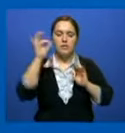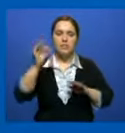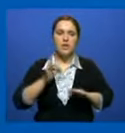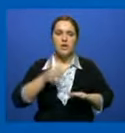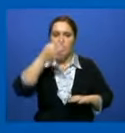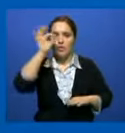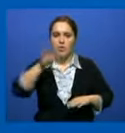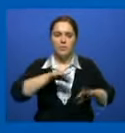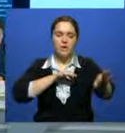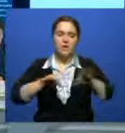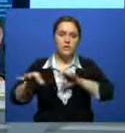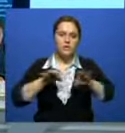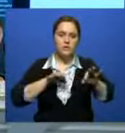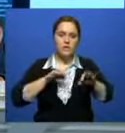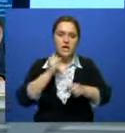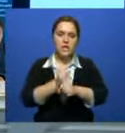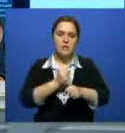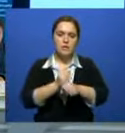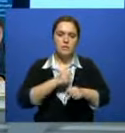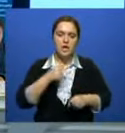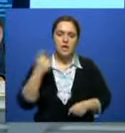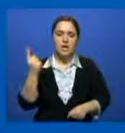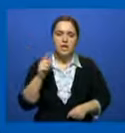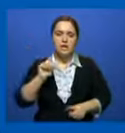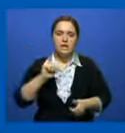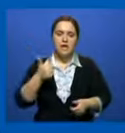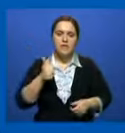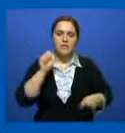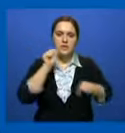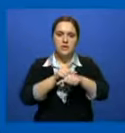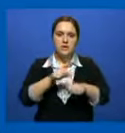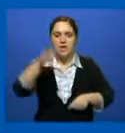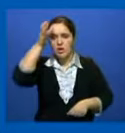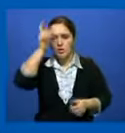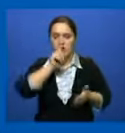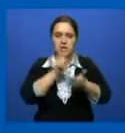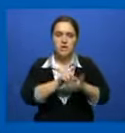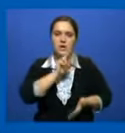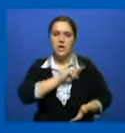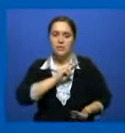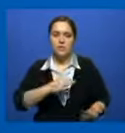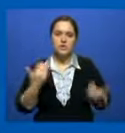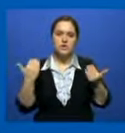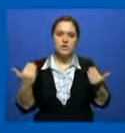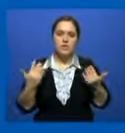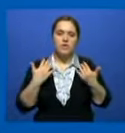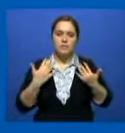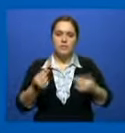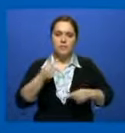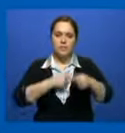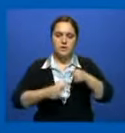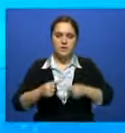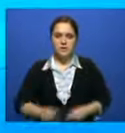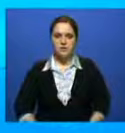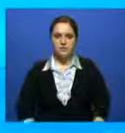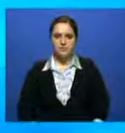опытно-конструкторские разработки. Одним из главных задач это именно то, что наука должна работать сегодня на потребность бизнеса.